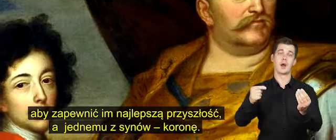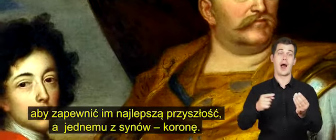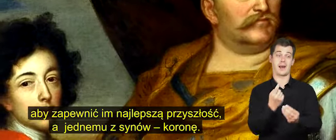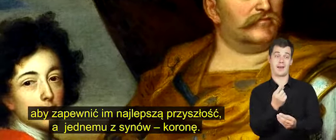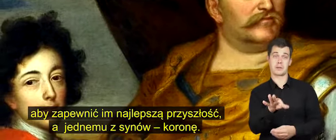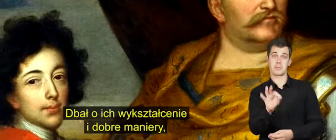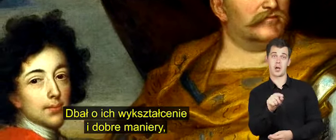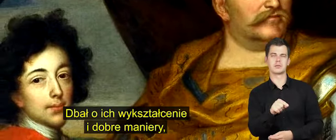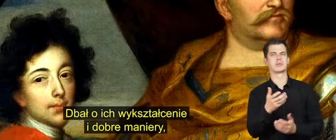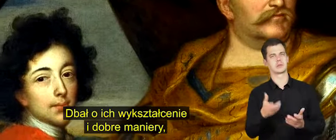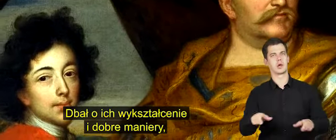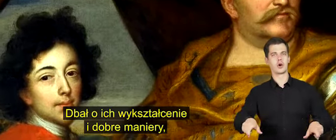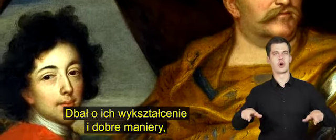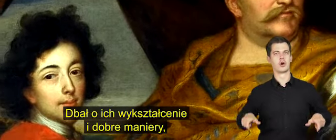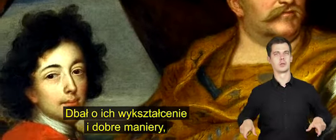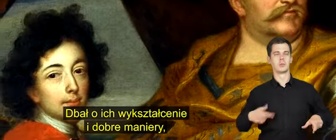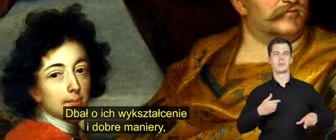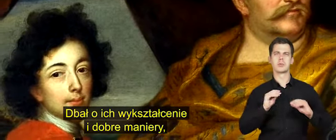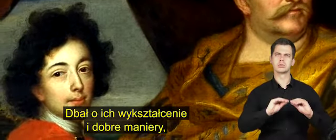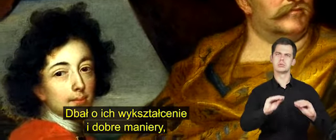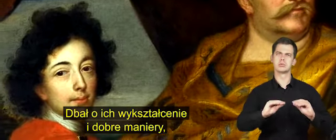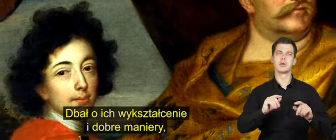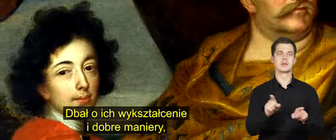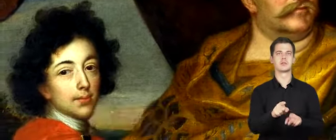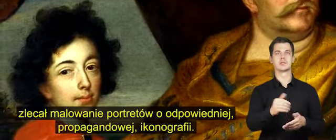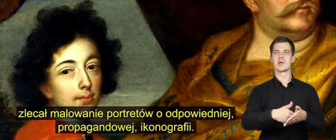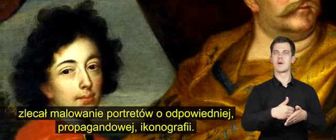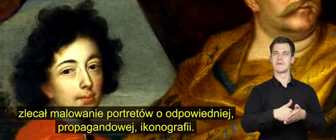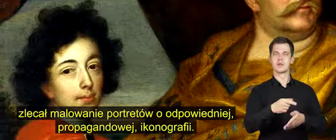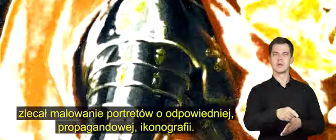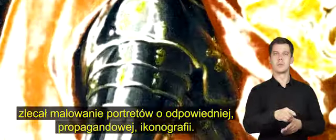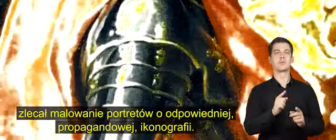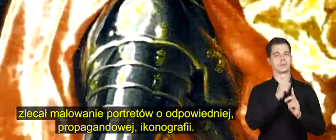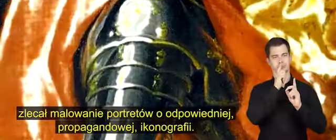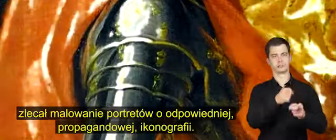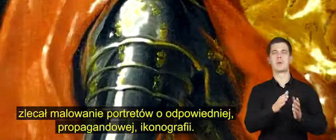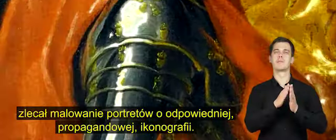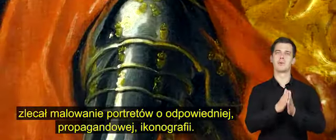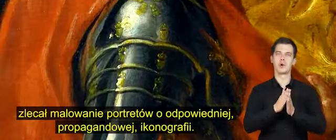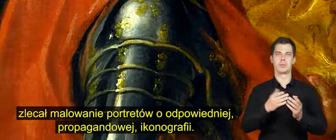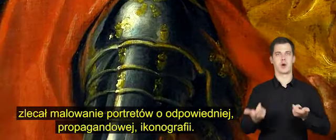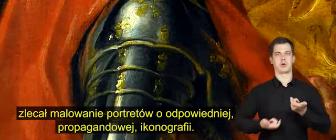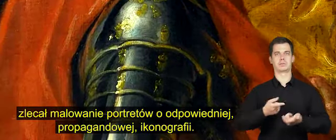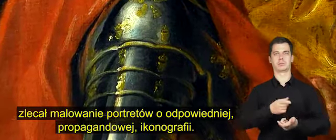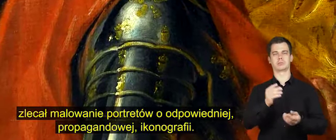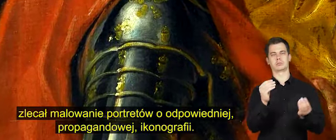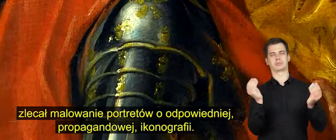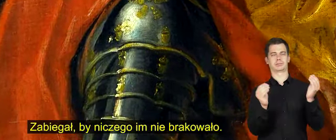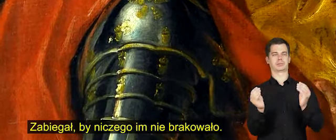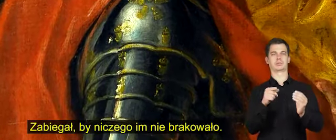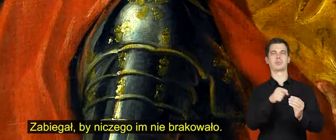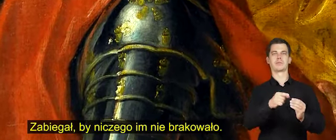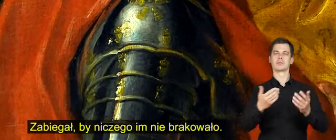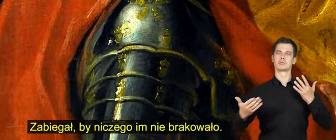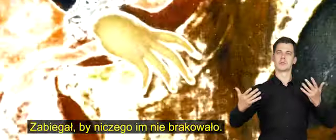synów koronę. Dbał o ich wykształcenie i dobre maniery. Zlecał malowanie portretów o odpowiedniej propagandowej ikonografii.